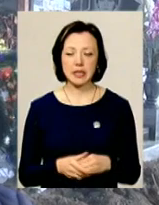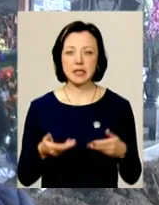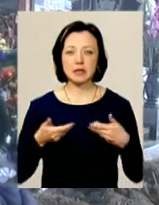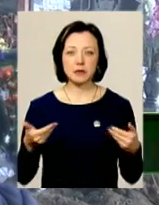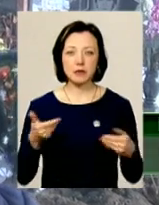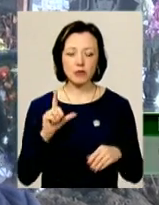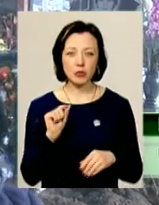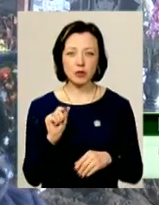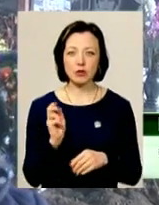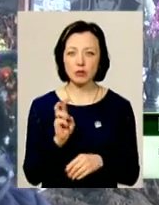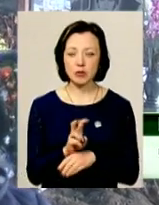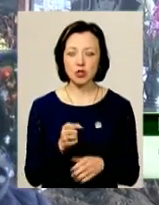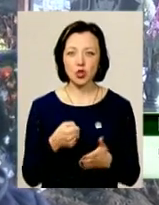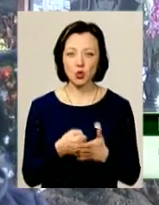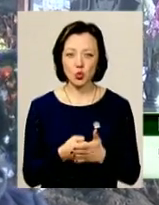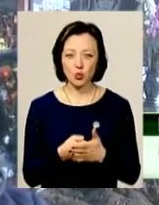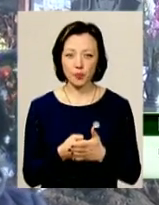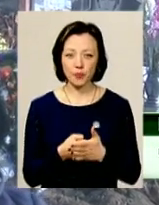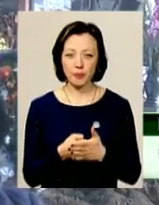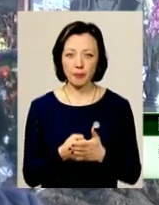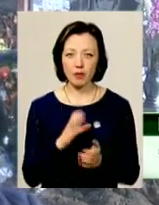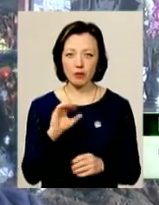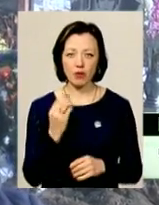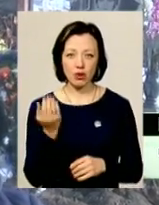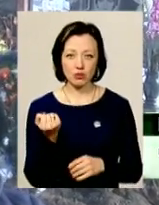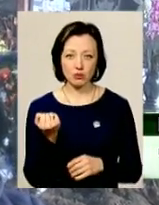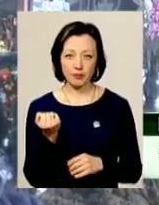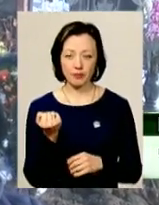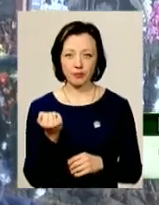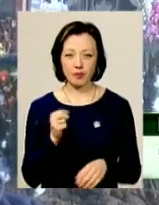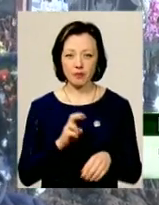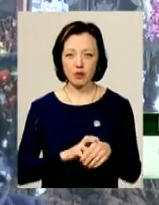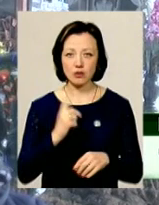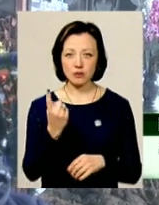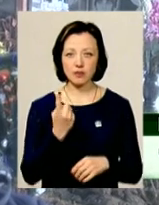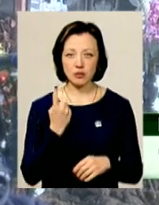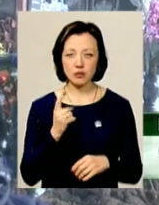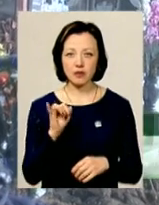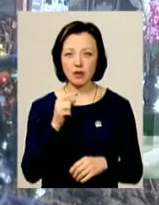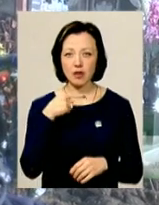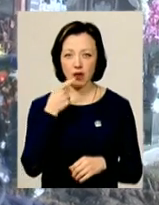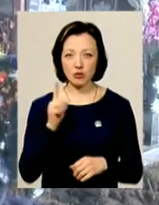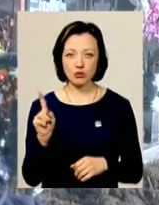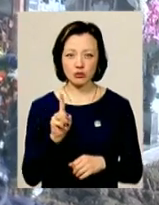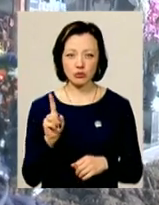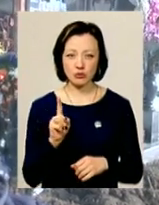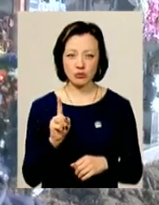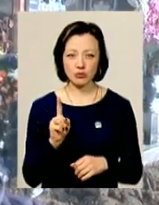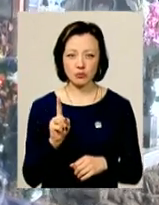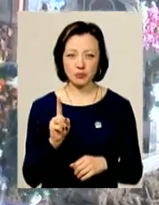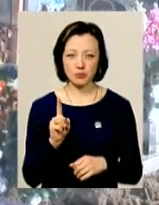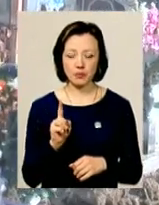прийшли до Саші, і врач вийшов і каже, що він